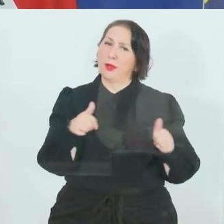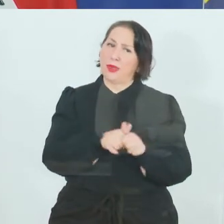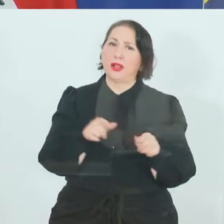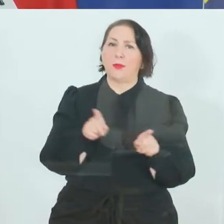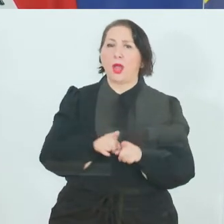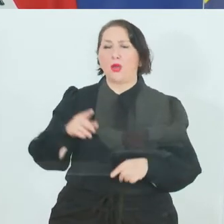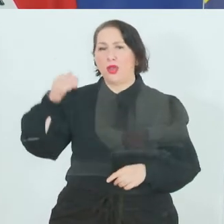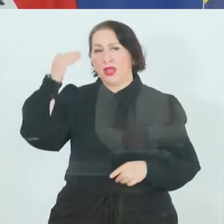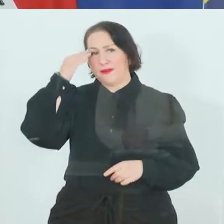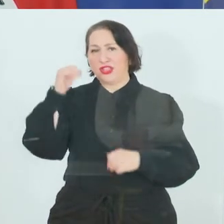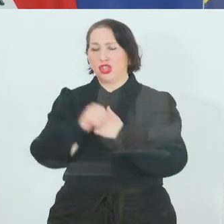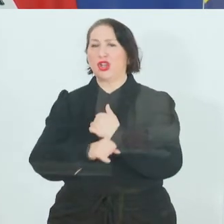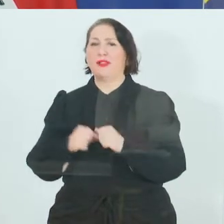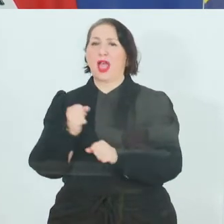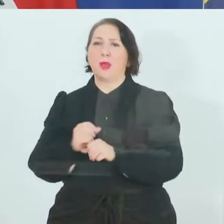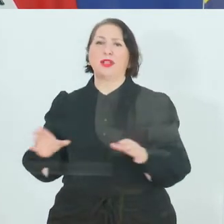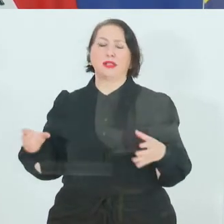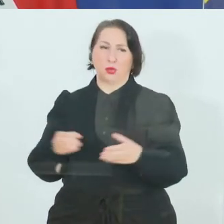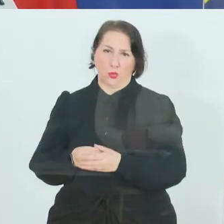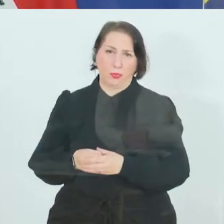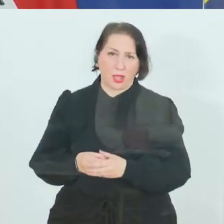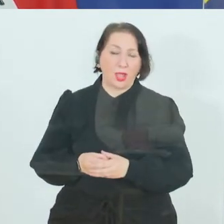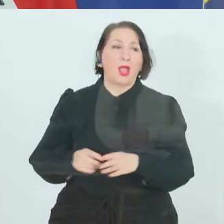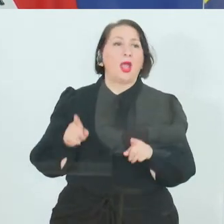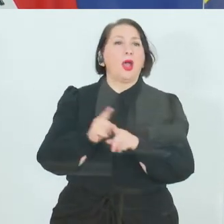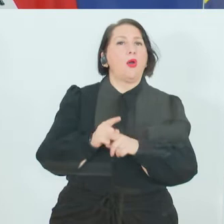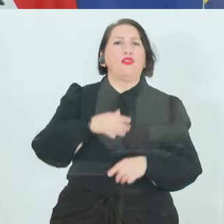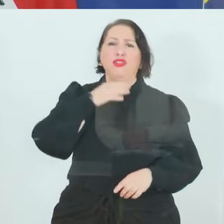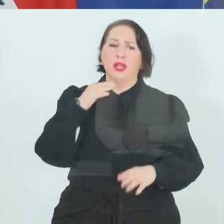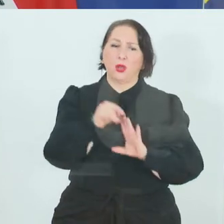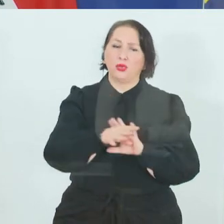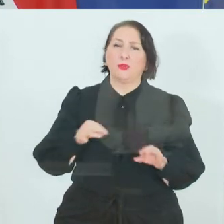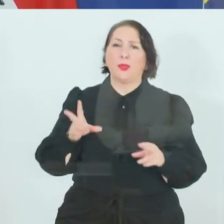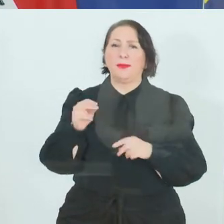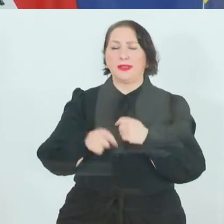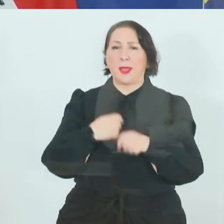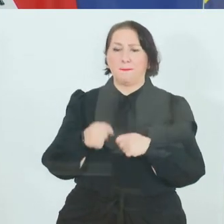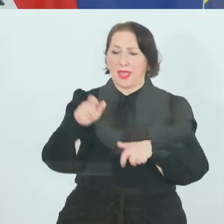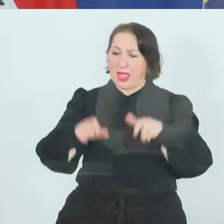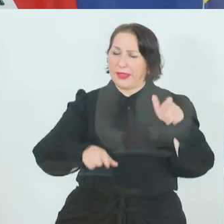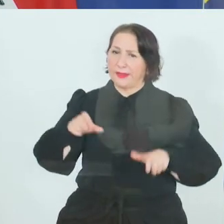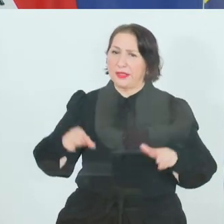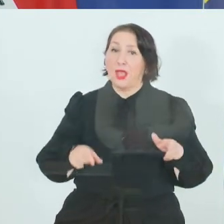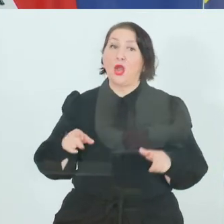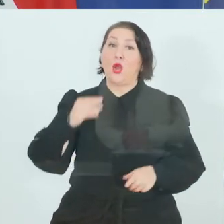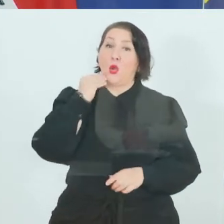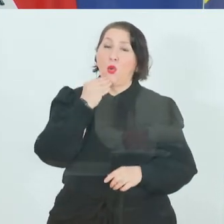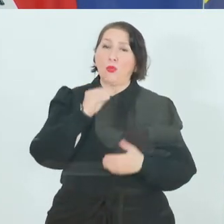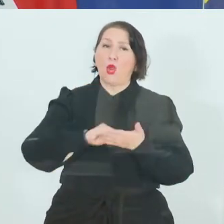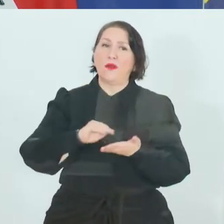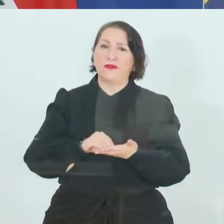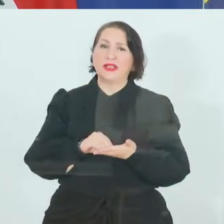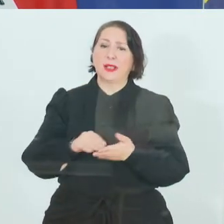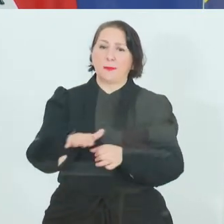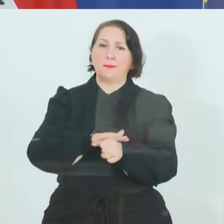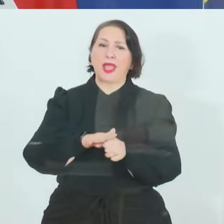wissenschaftlichen Arbeitsgruppe und mit vielen auch Unternehmern und Mitarbeiterinnen und Mitarbeitern, die die Homeoffice-Bereiche,